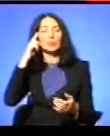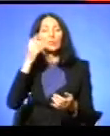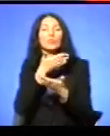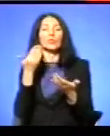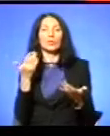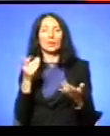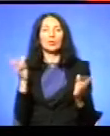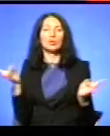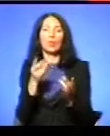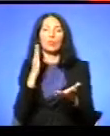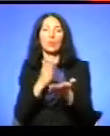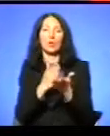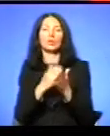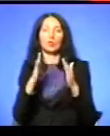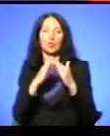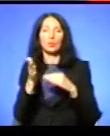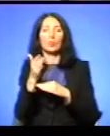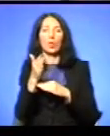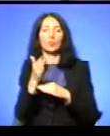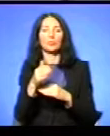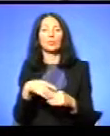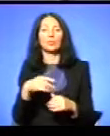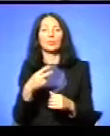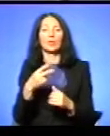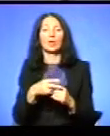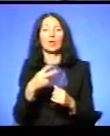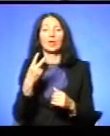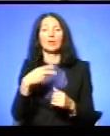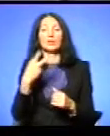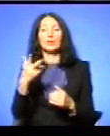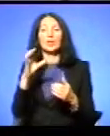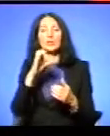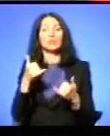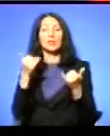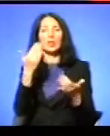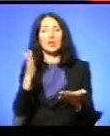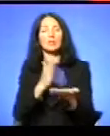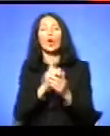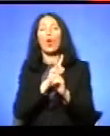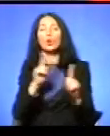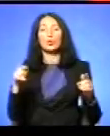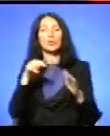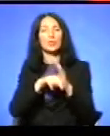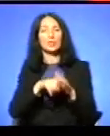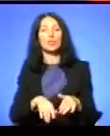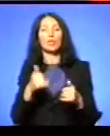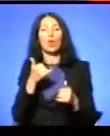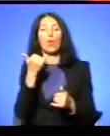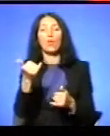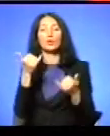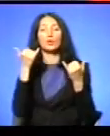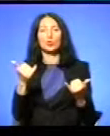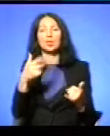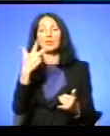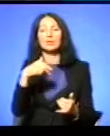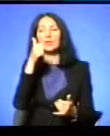власне, сьогодні, окрім того, що День державного прапора, 23 серпня для вас має особливе значення Тому що, власне, сьогодні 30